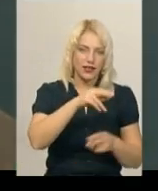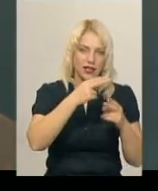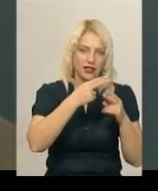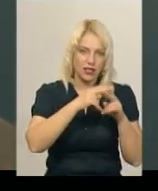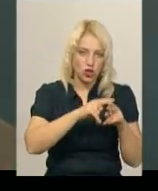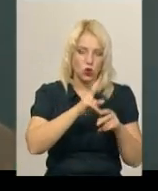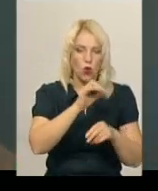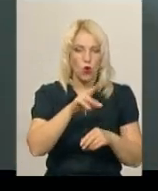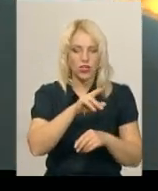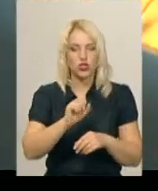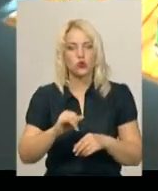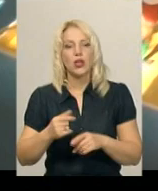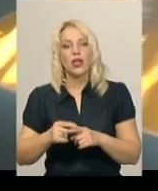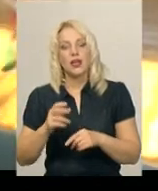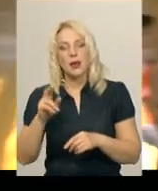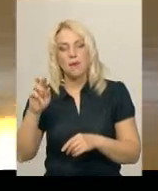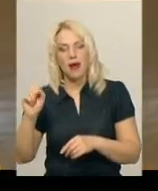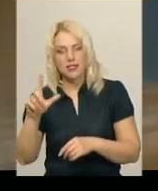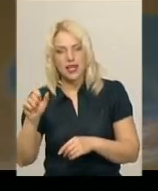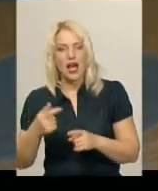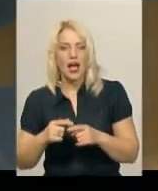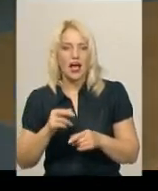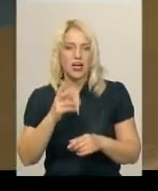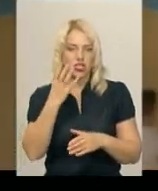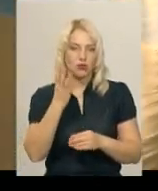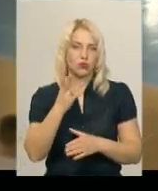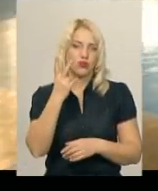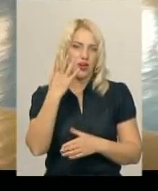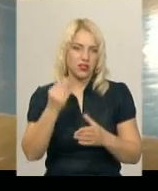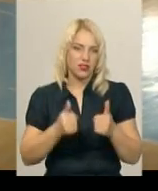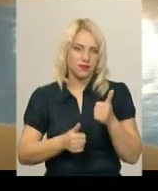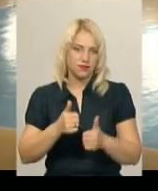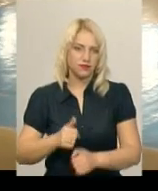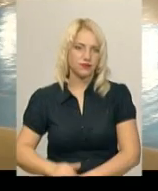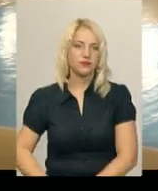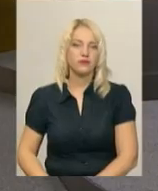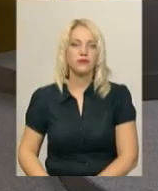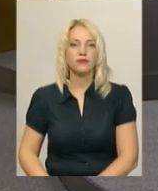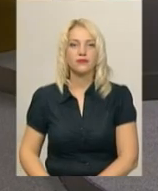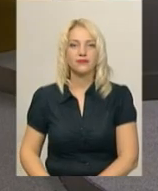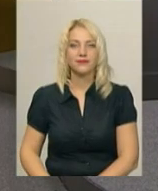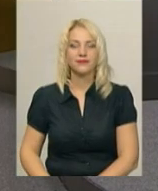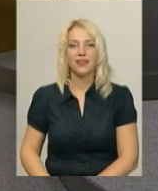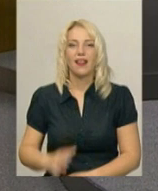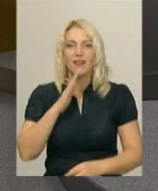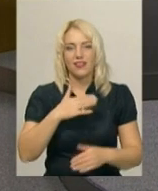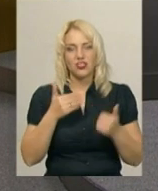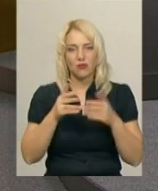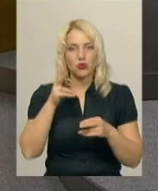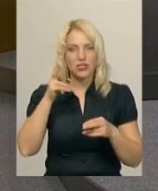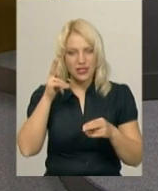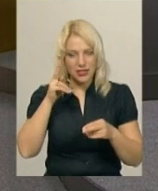Команда Кам'янець-Подільської зони гратиме ще два дні. Світлана Поробок, Іван Мовчан, новини «Подільоцентр». Наш випуск